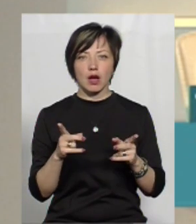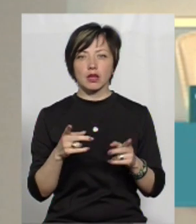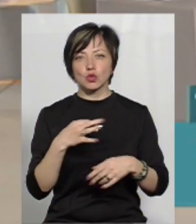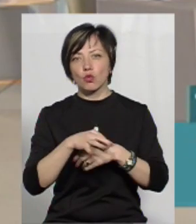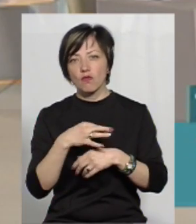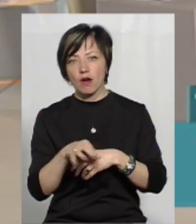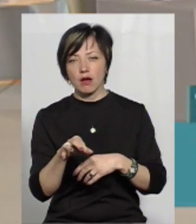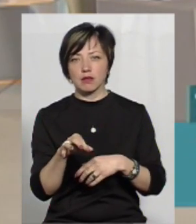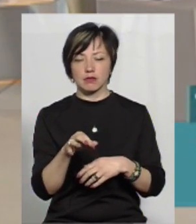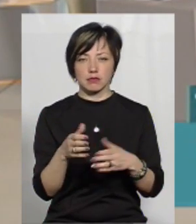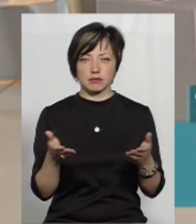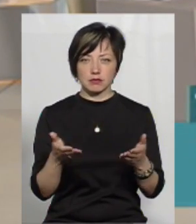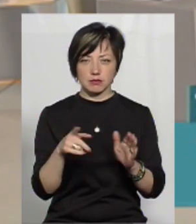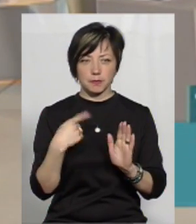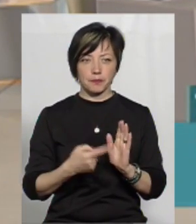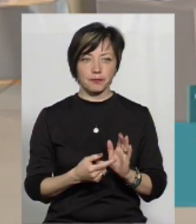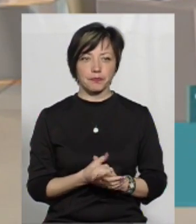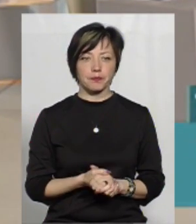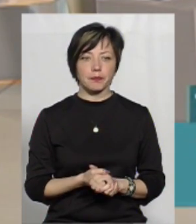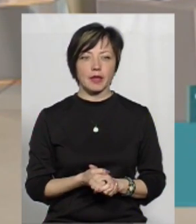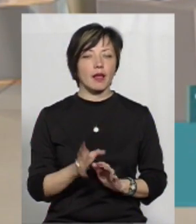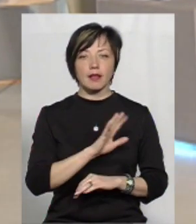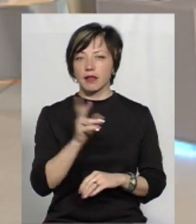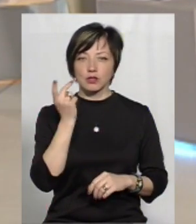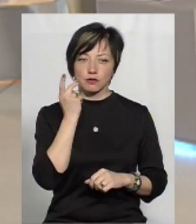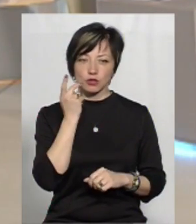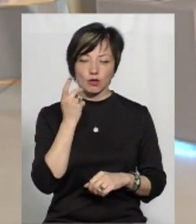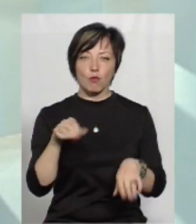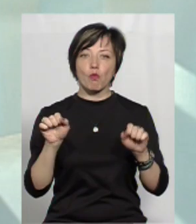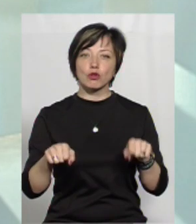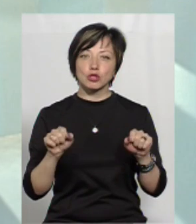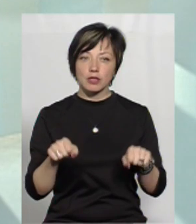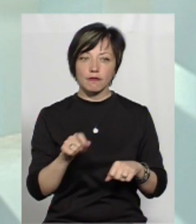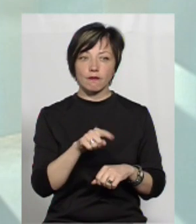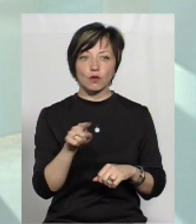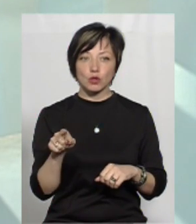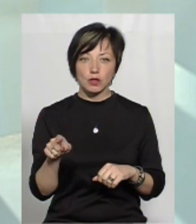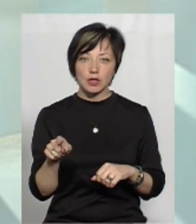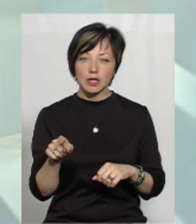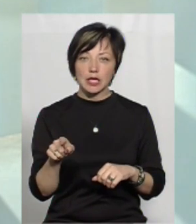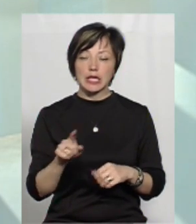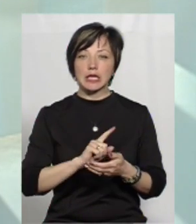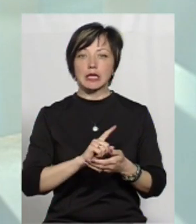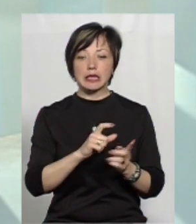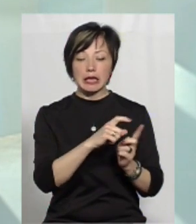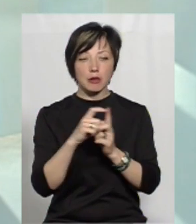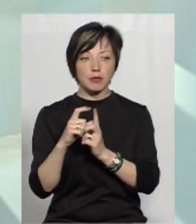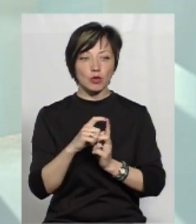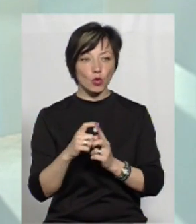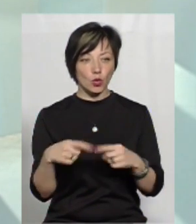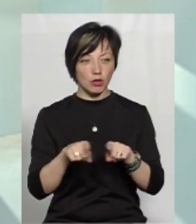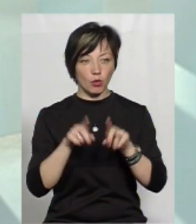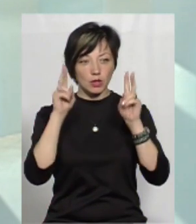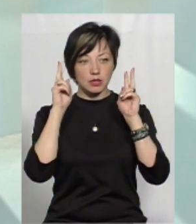цькування, мобінг, булінг? Не завжди. Тобто, можливо, вони термінології такої не